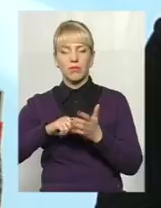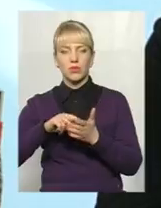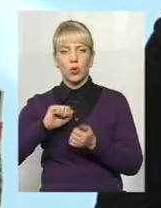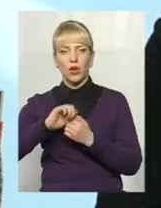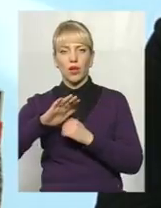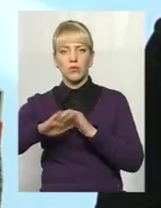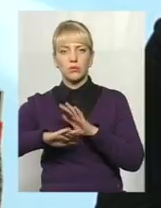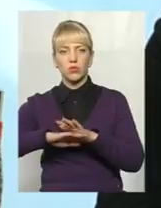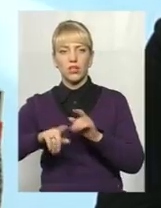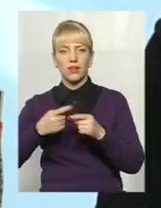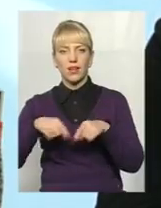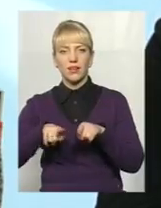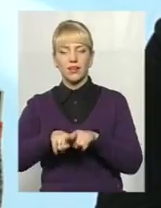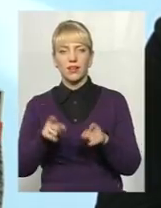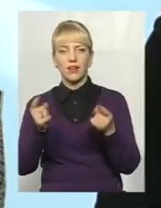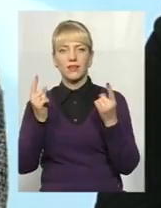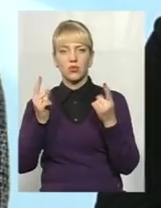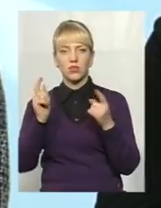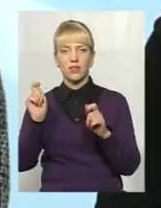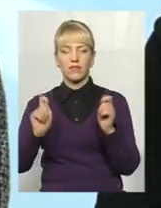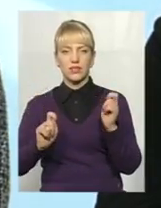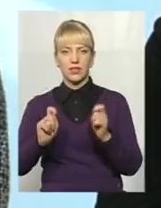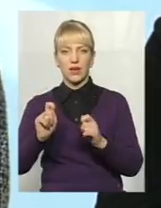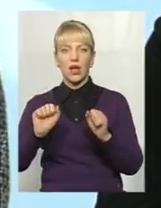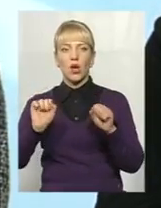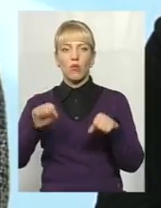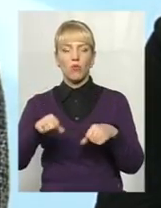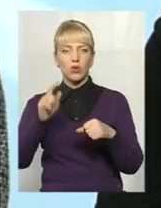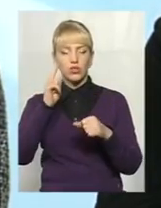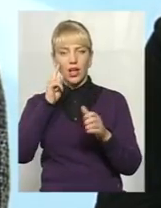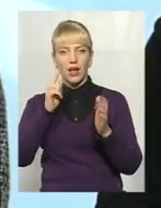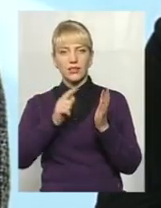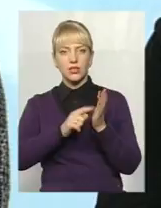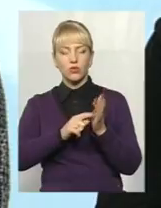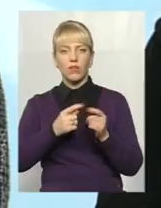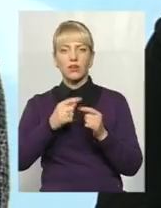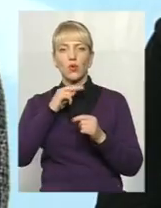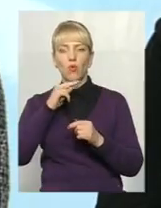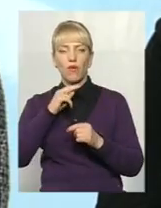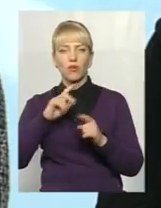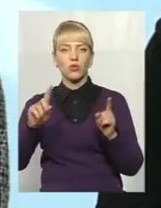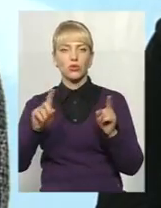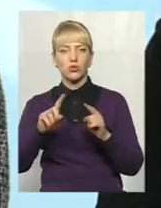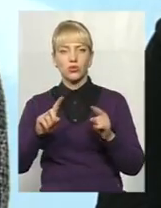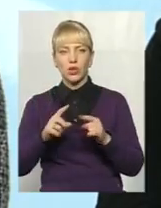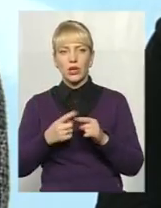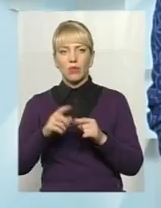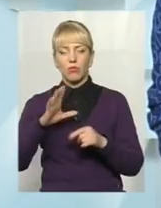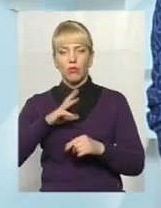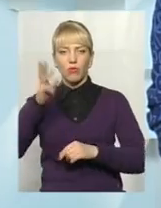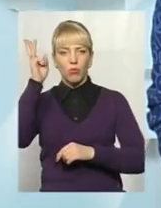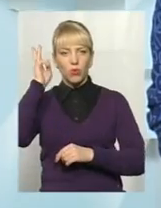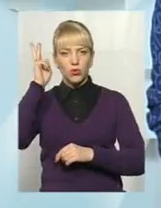на такий грандіозний фестиваль. Можна акцентувати увагу на тому, що і був присутній посол Швейцарії,